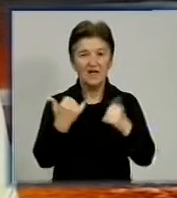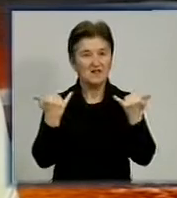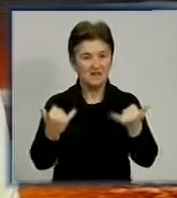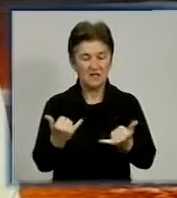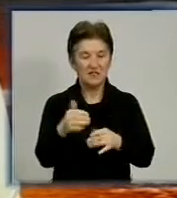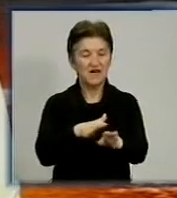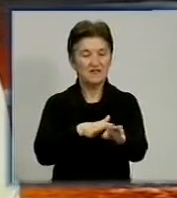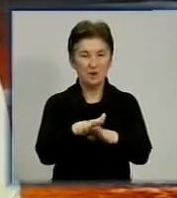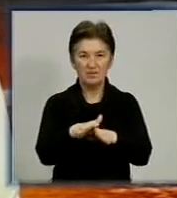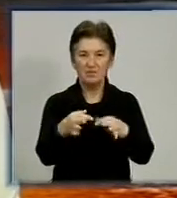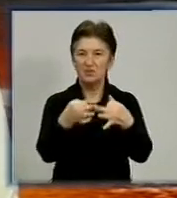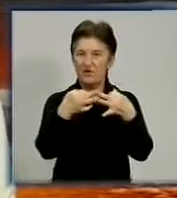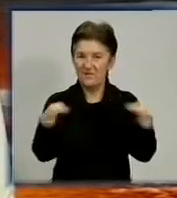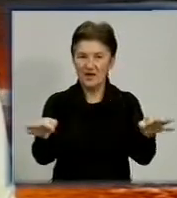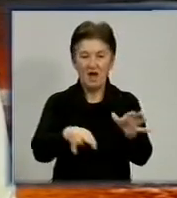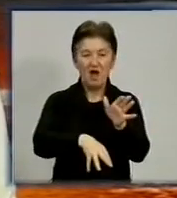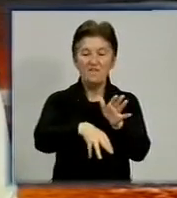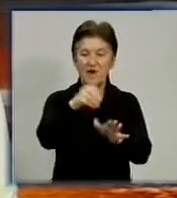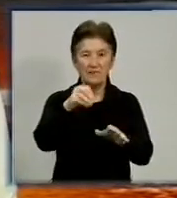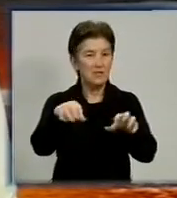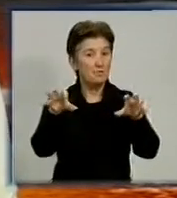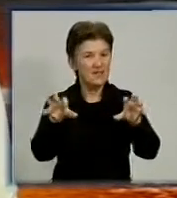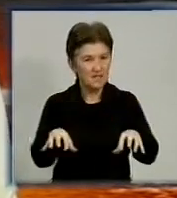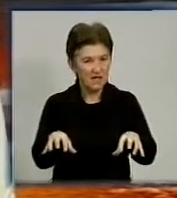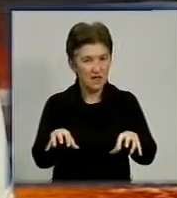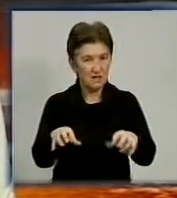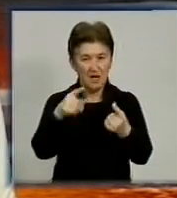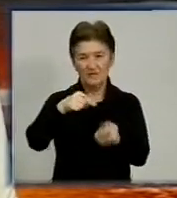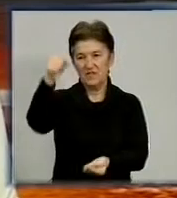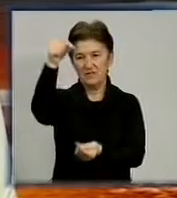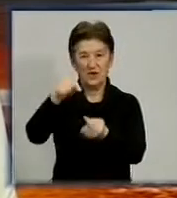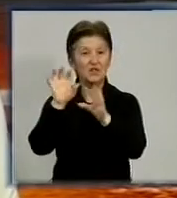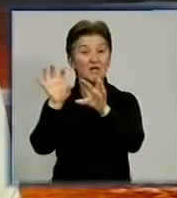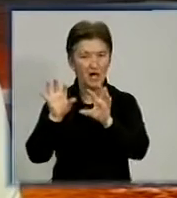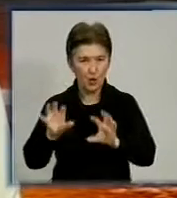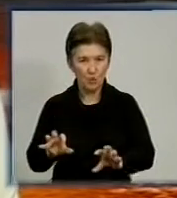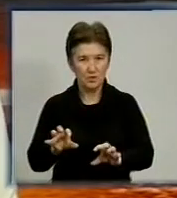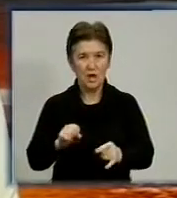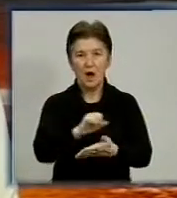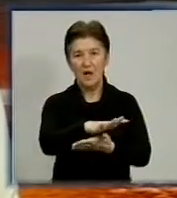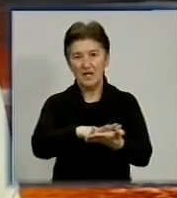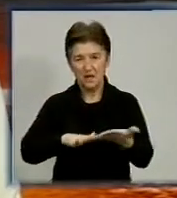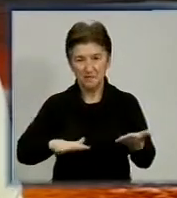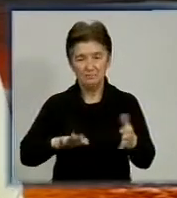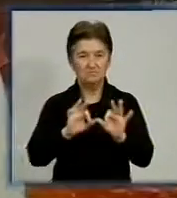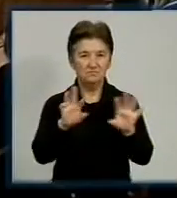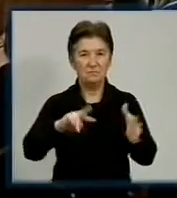забезпечити вільні і прозорі вибори президента України у відповідності до законодавства. Про інші плани голови розкаже Інна Примак.